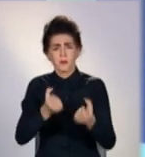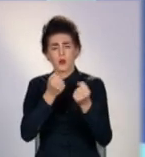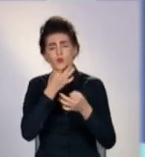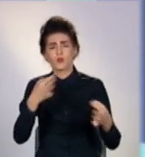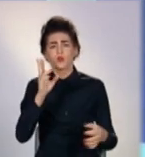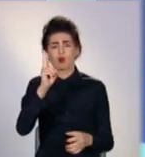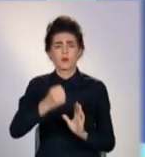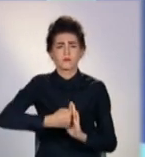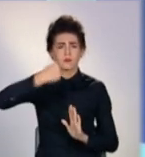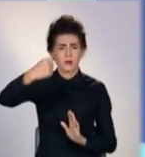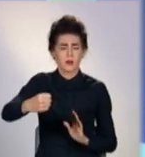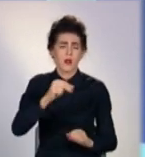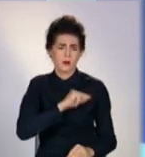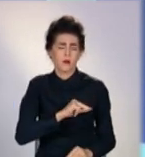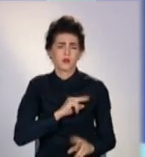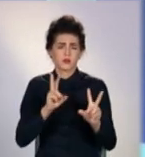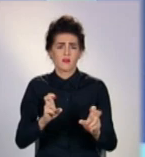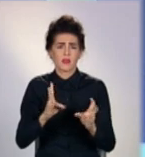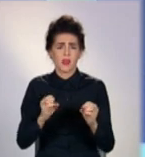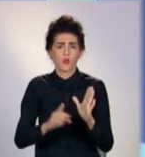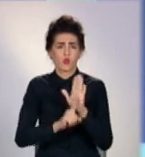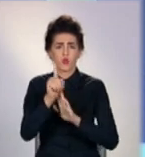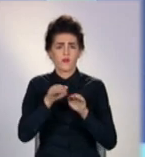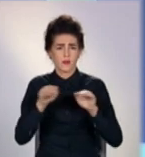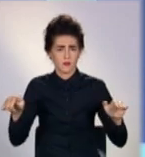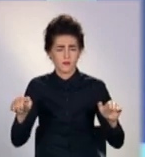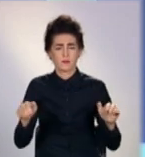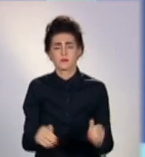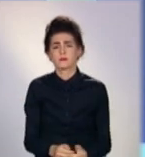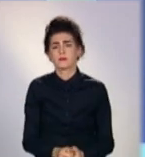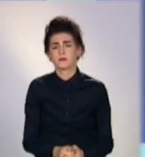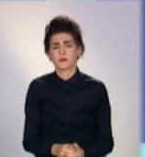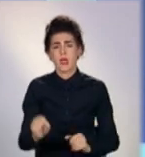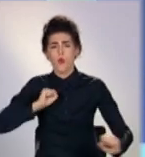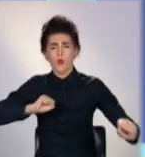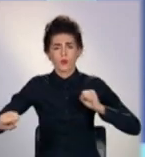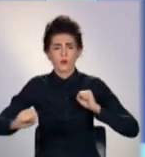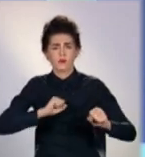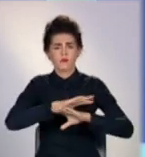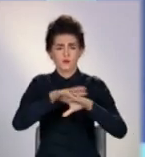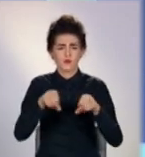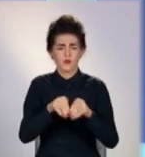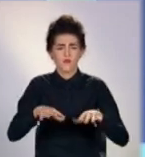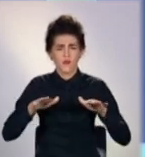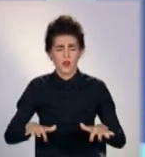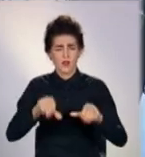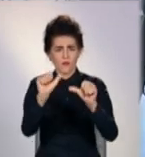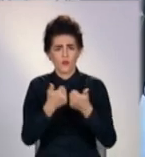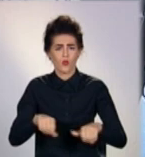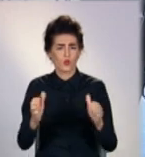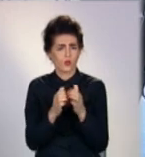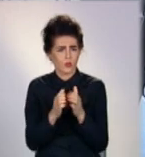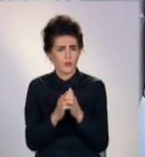кандидата і працює вже на рівні органів власні, формирує там групи.